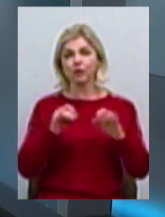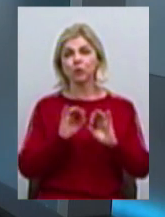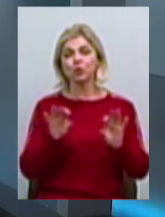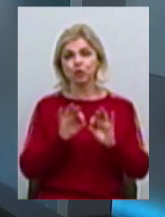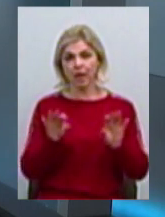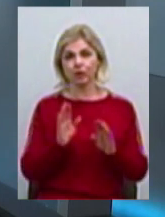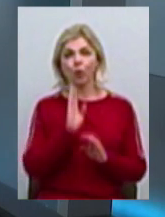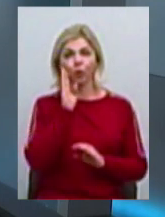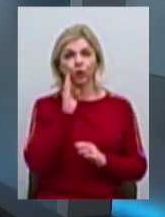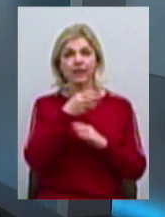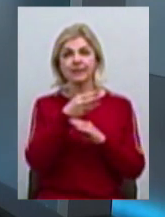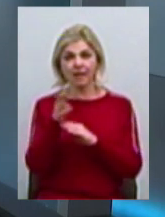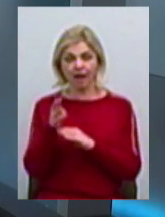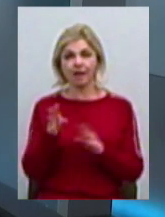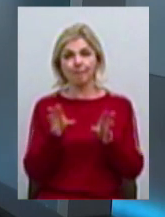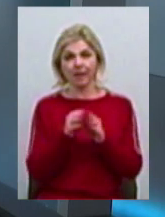з Ігорем Чорним,